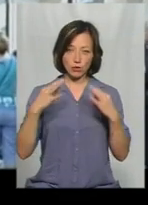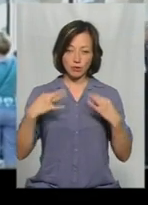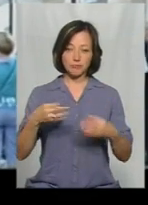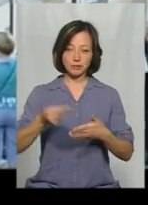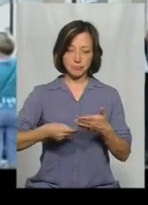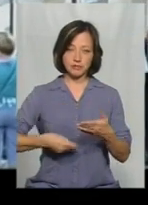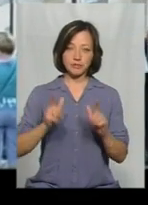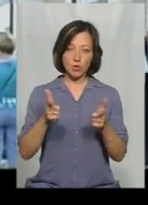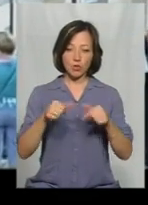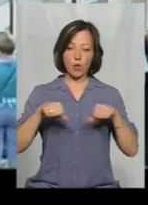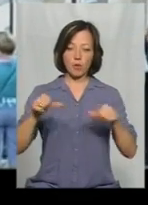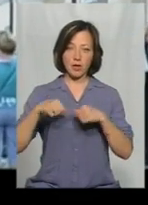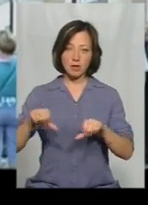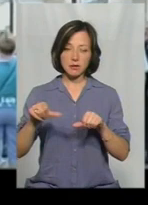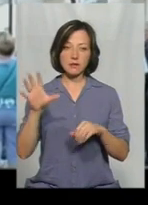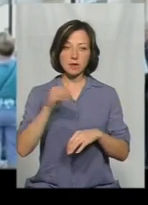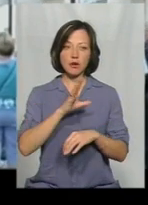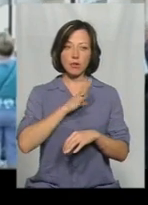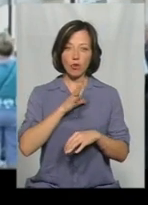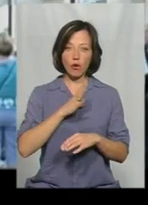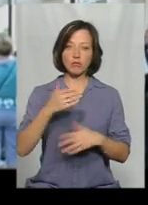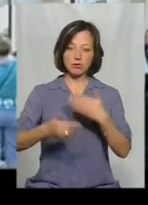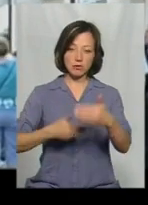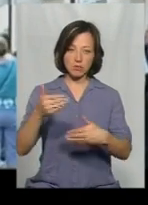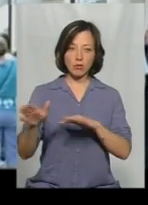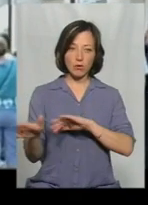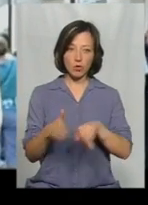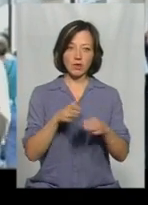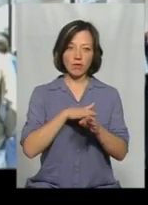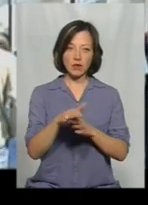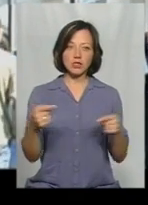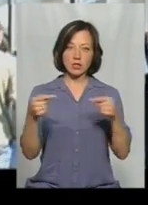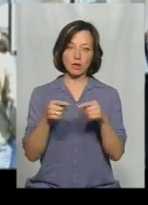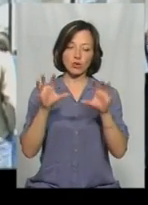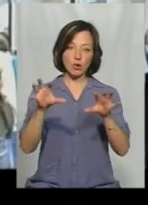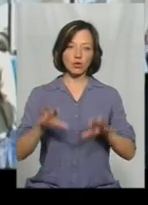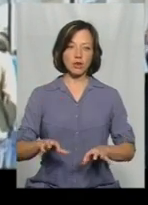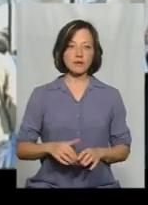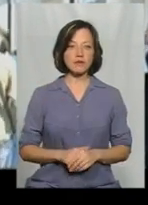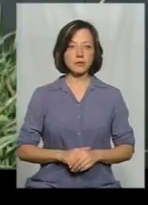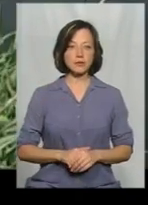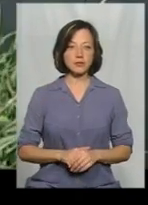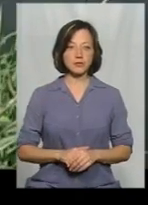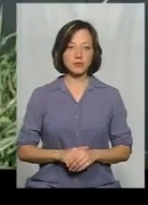погодження, відповідні комісії. Все було пройдено і виконано згідно чинного законодавства.